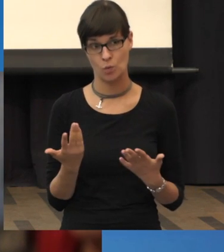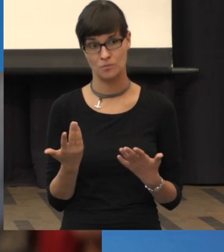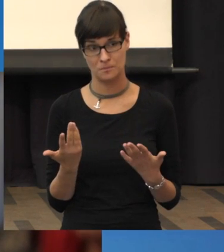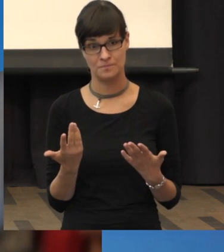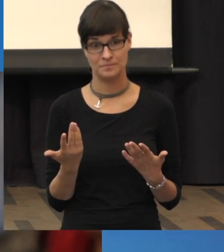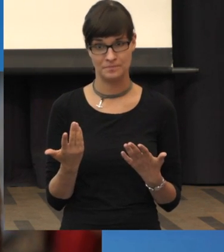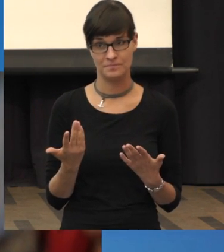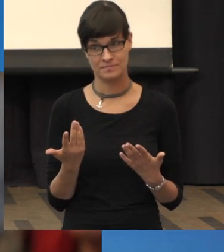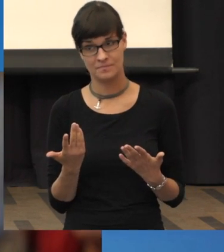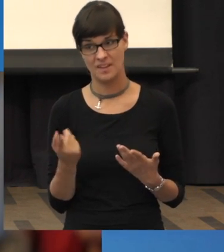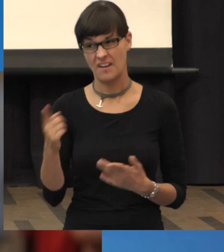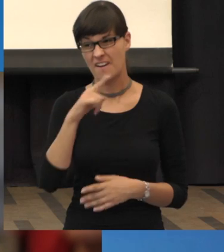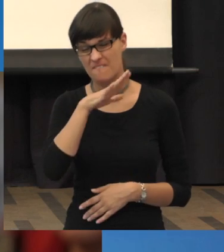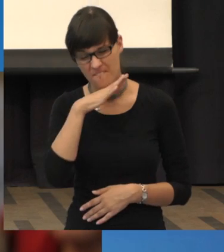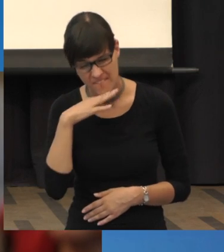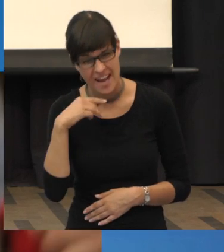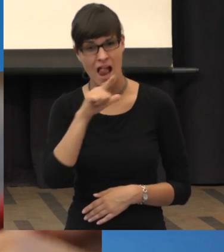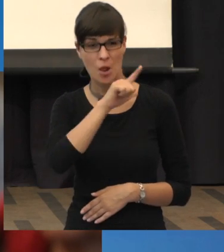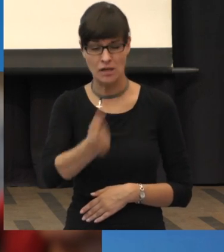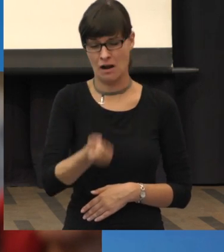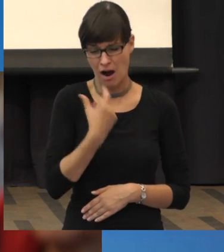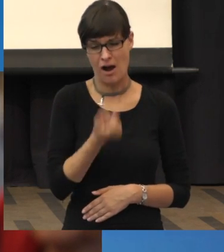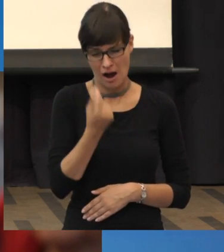es sei denn, Sie nehmen Unmengen Lutein.